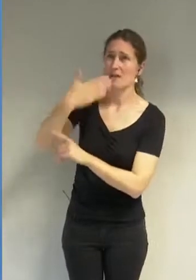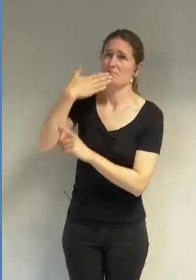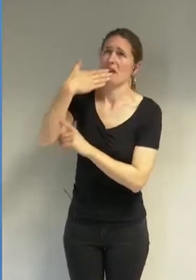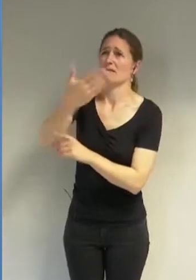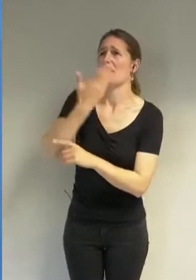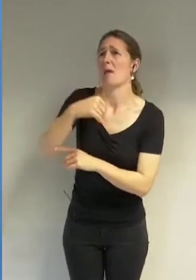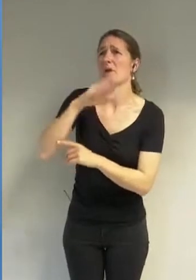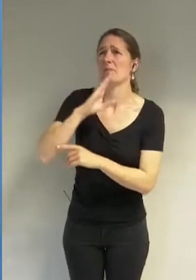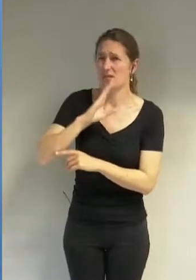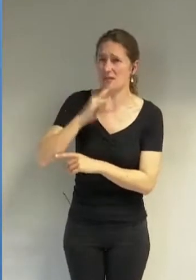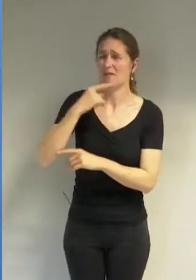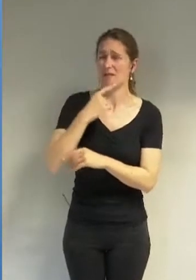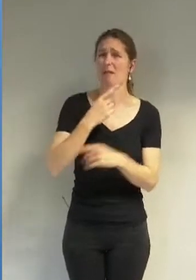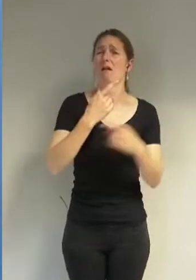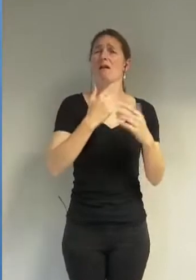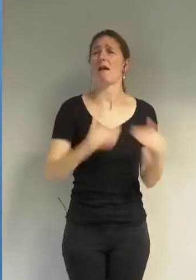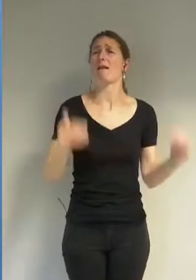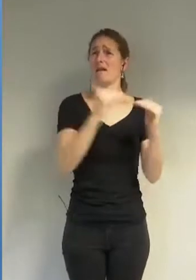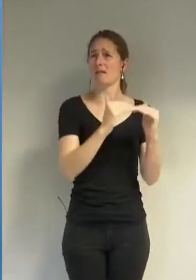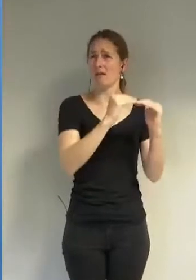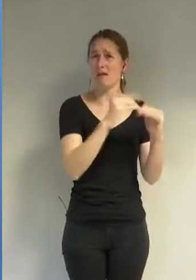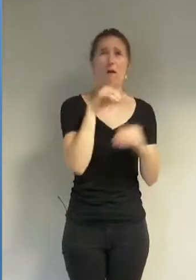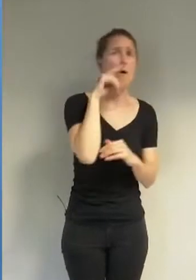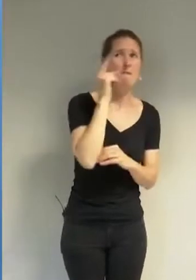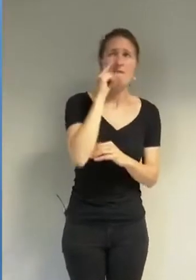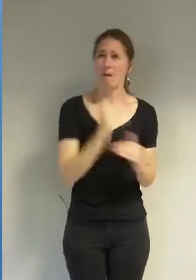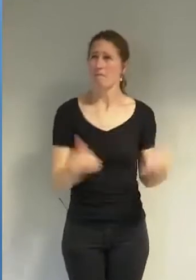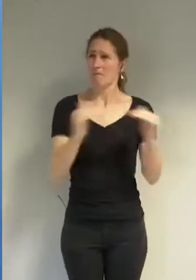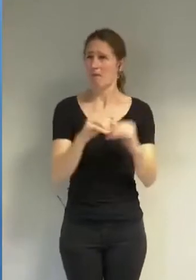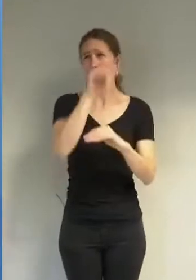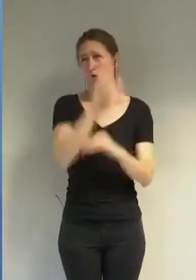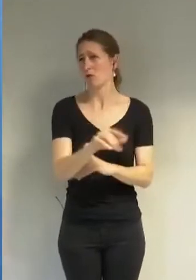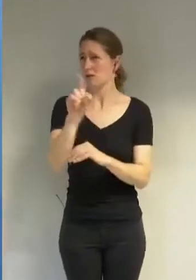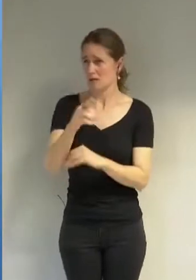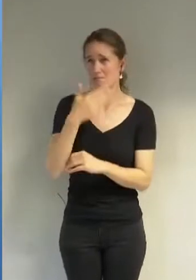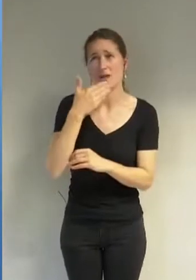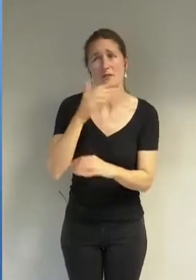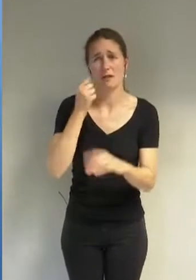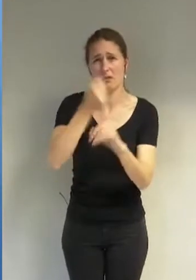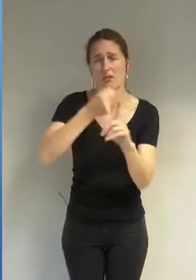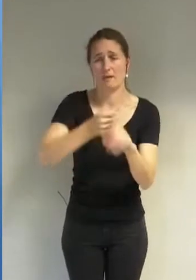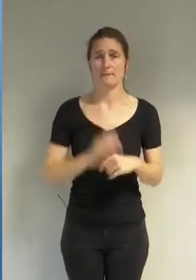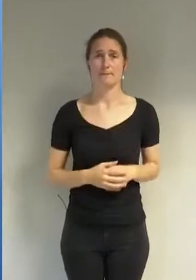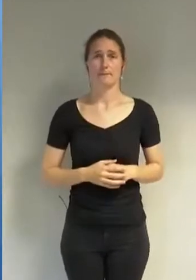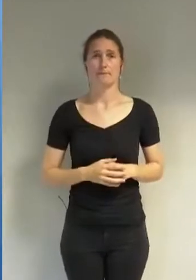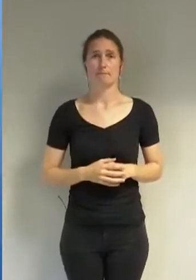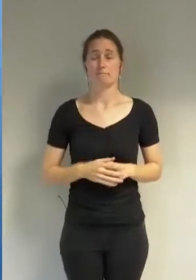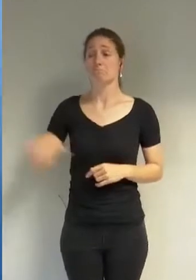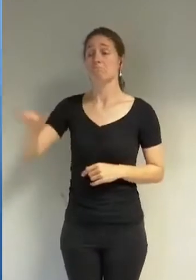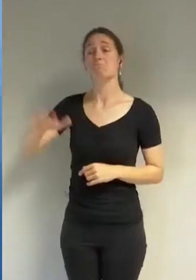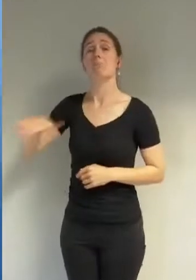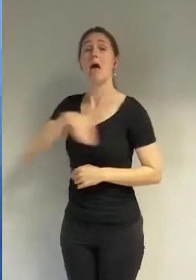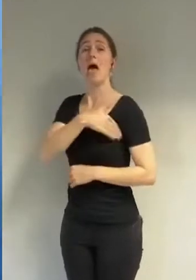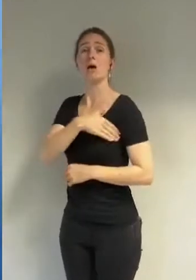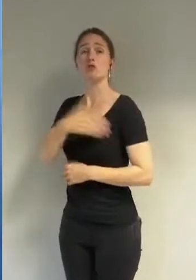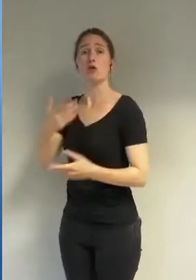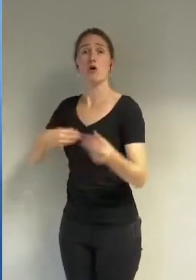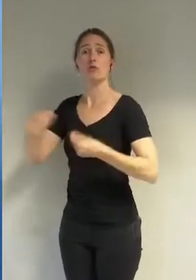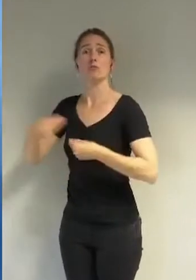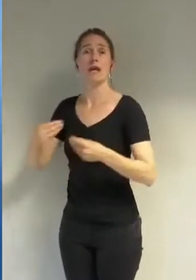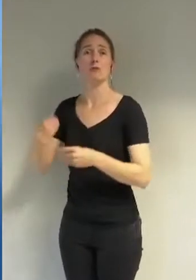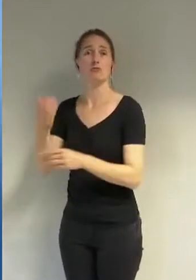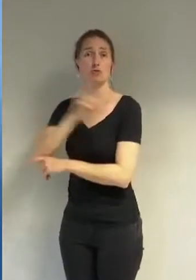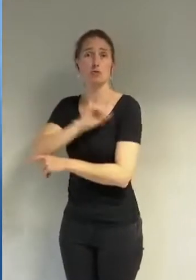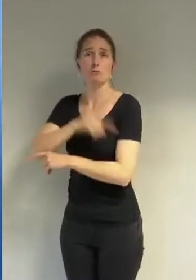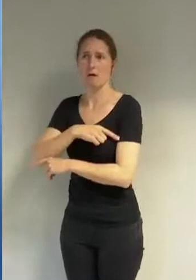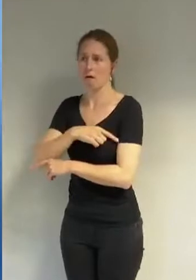défendre l'égalité entre les femmes et les hommes. Il faut protéger les agents de la direction des sports. On attend de nombreux troubles à l'ordre public et de tensions.